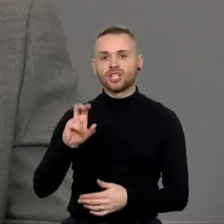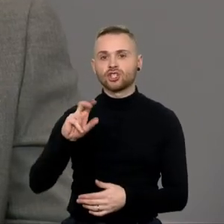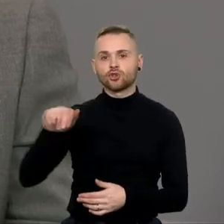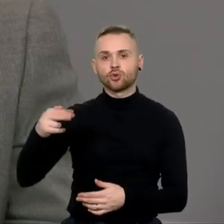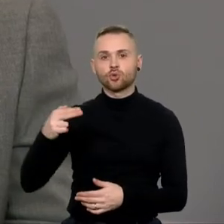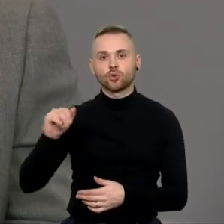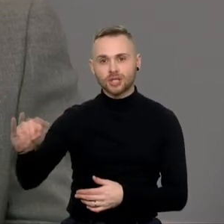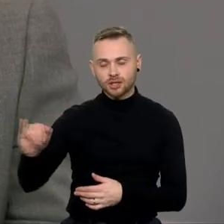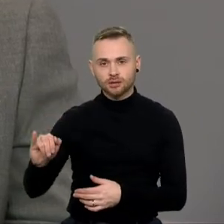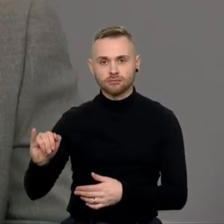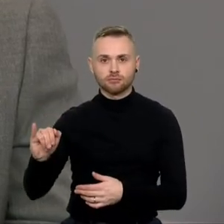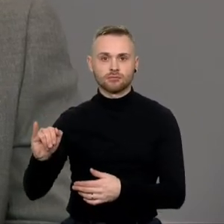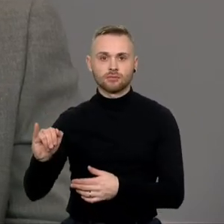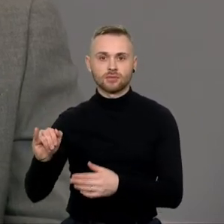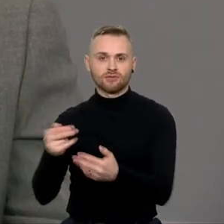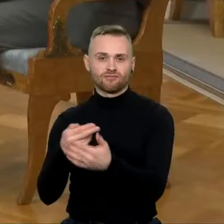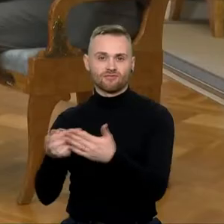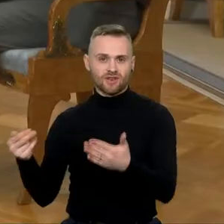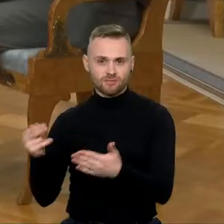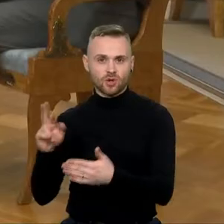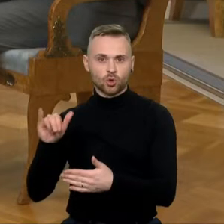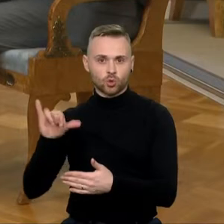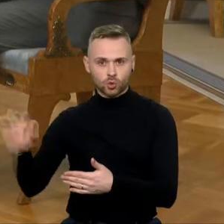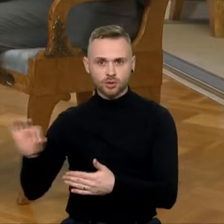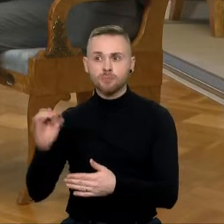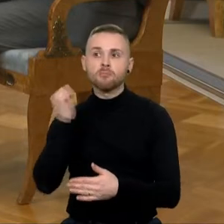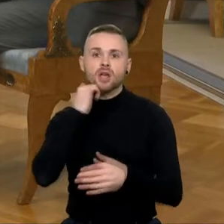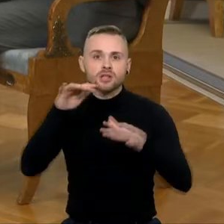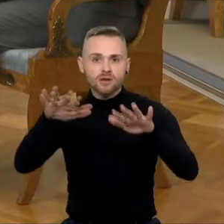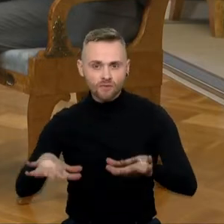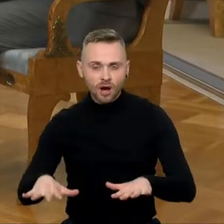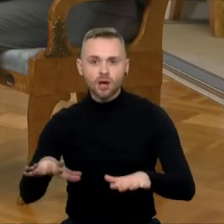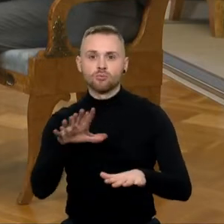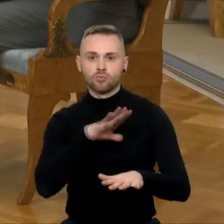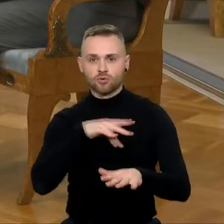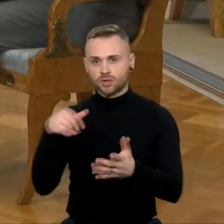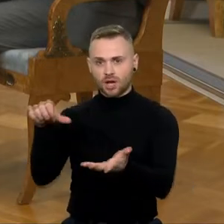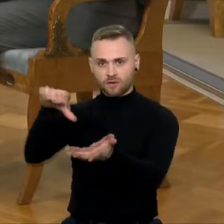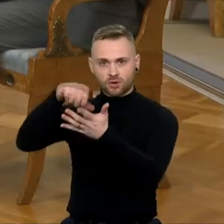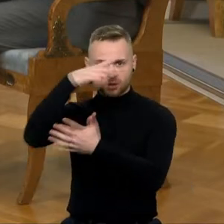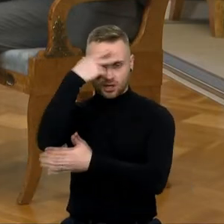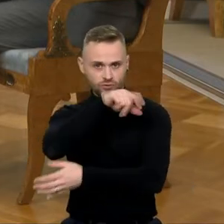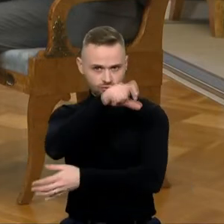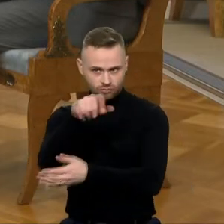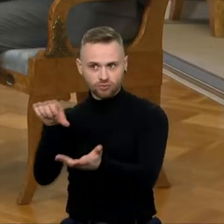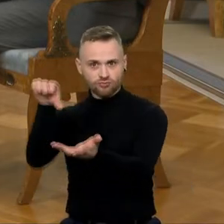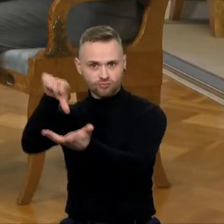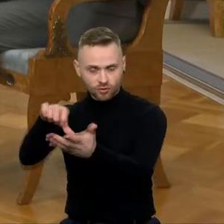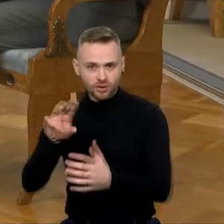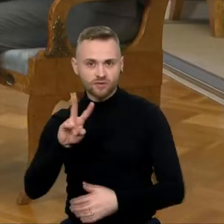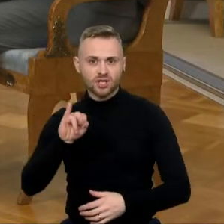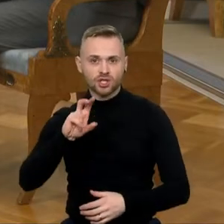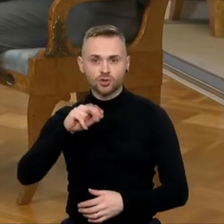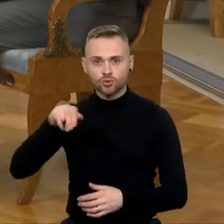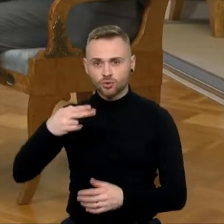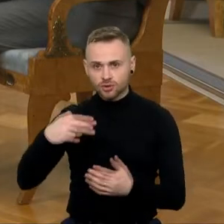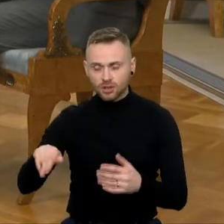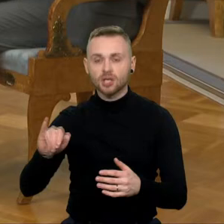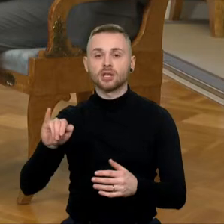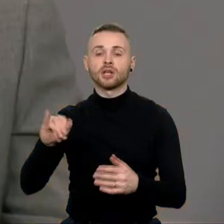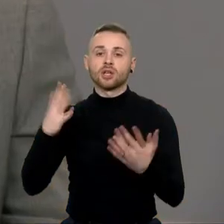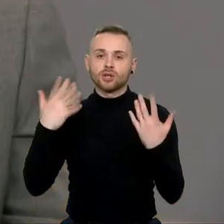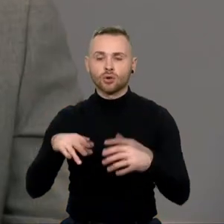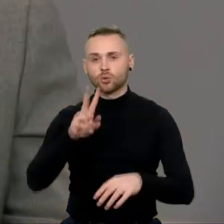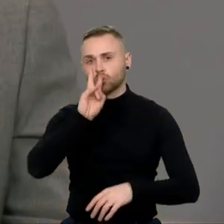vadovai, lietuviai, sustikimose Maskvoje, sukubos ministrot stovavo Rusijai. Vičiūnai jau daugiau nei dviejus metų žada palikti